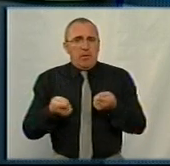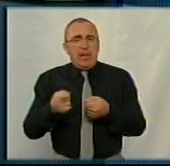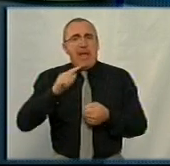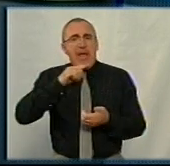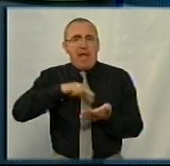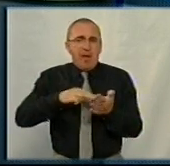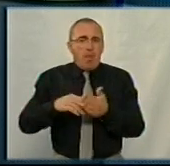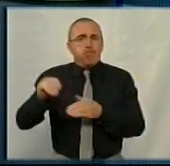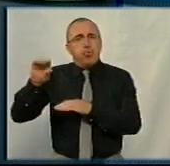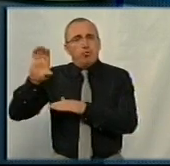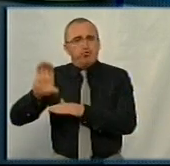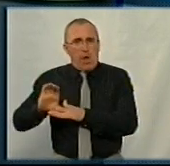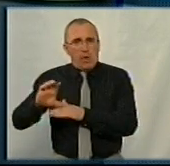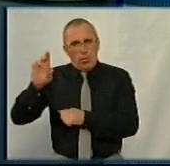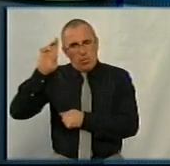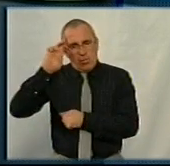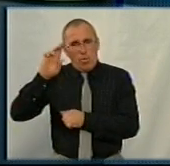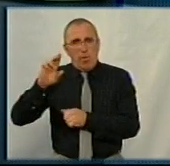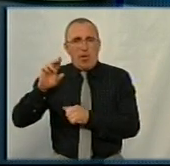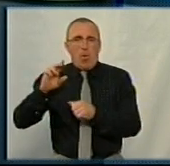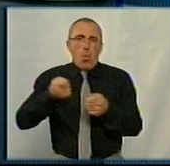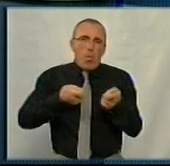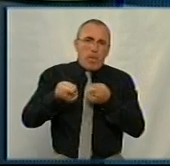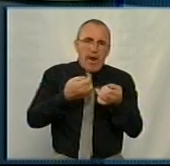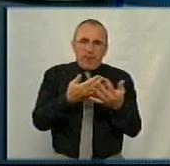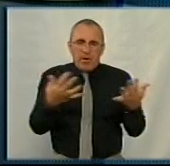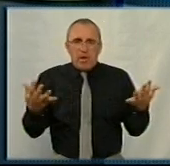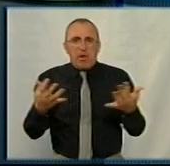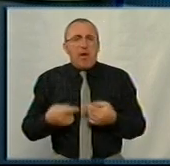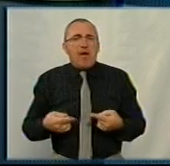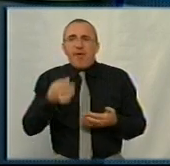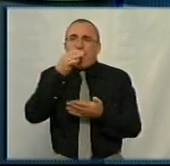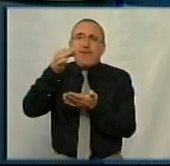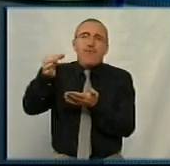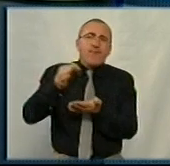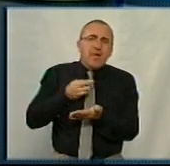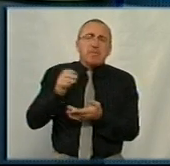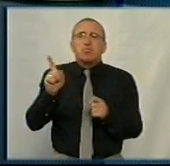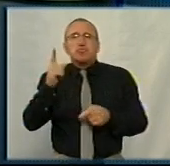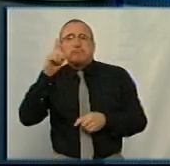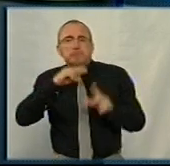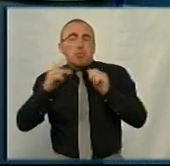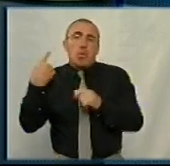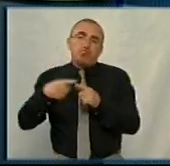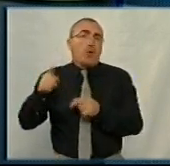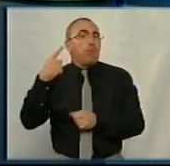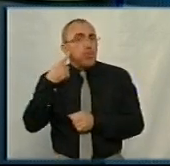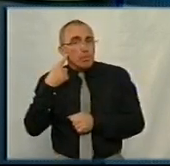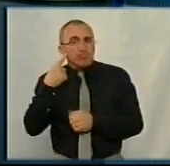економіки, з бюджету, з профільними управліннями? Яку відповідь ви сподіваєтесь почути або вже почули?